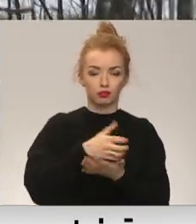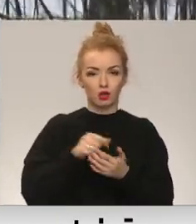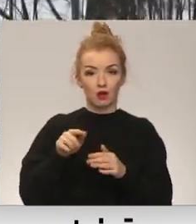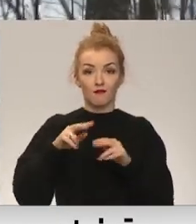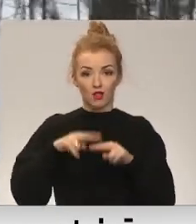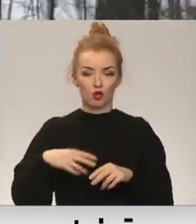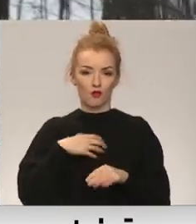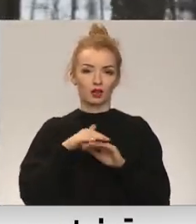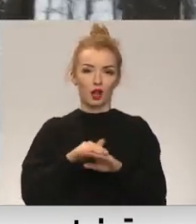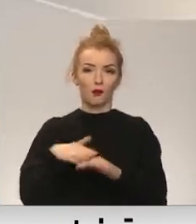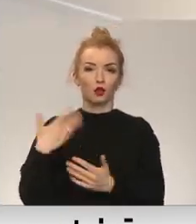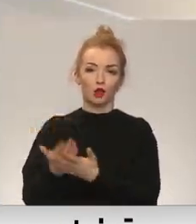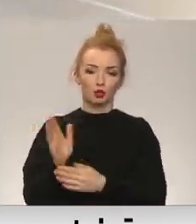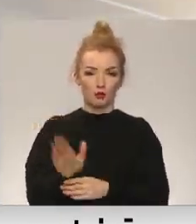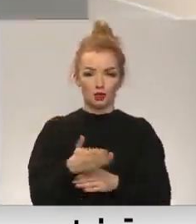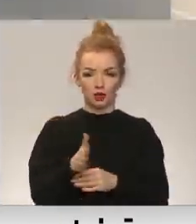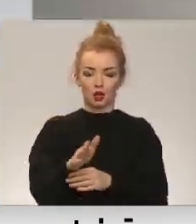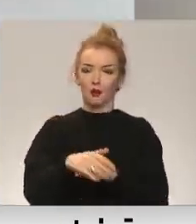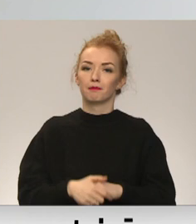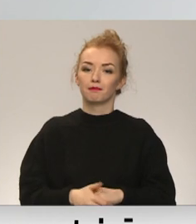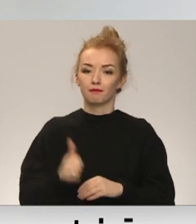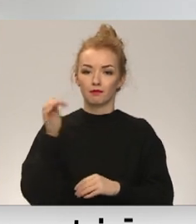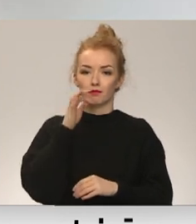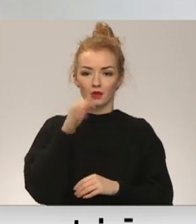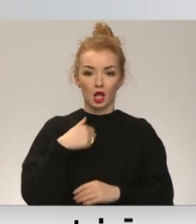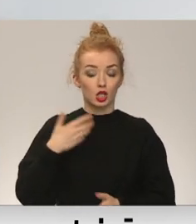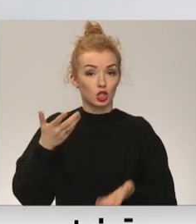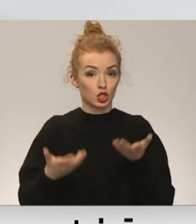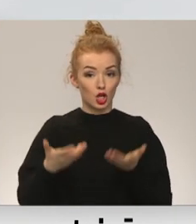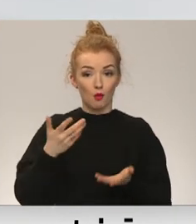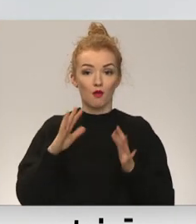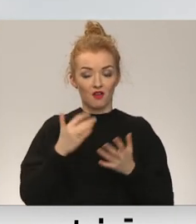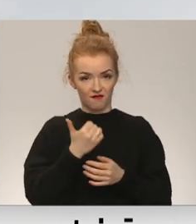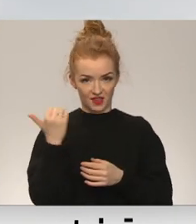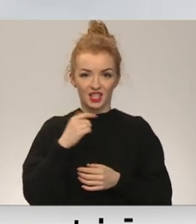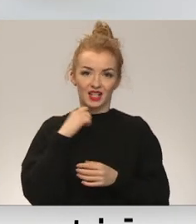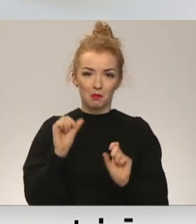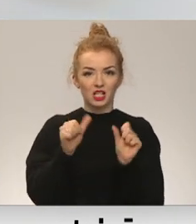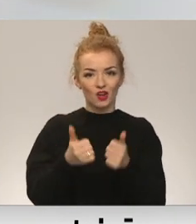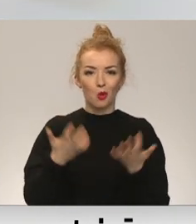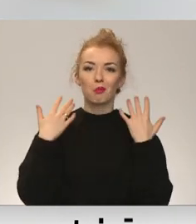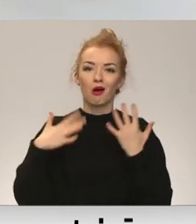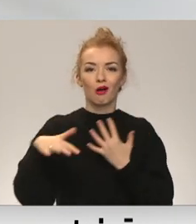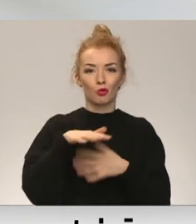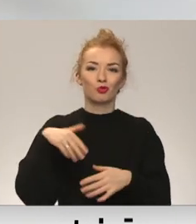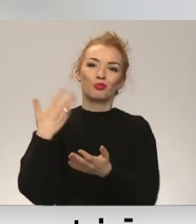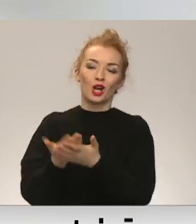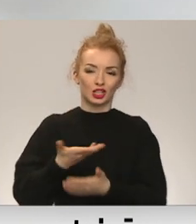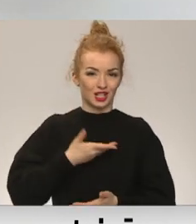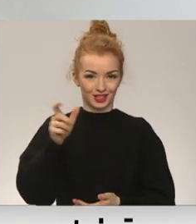iedzīvotāju pasteigām. Es šaubos, vai viņam ir doma taisīt parku priekš iedzīvotājiem un tā tālāk.